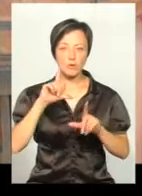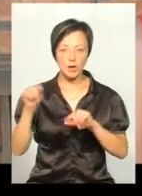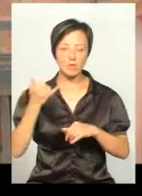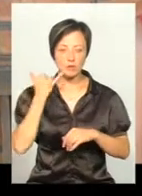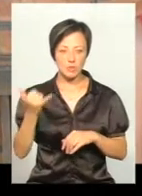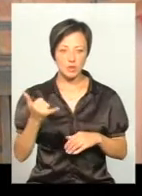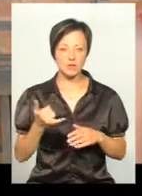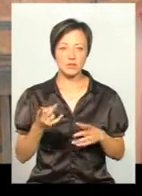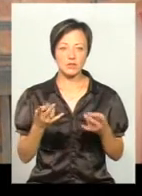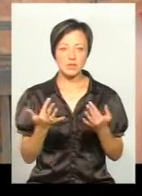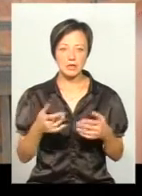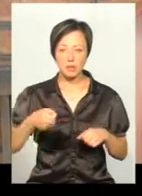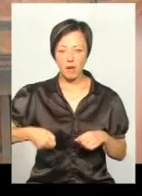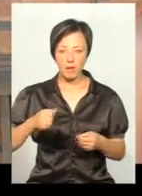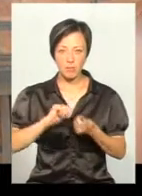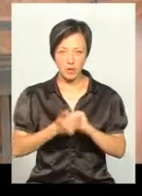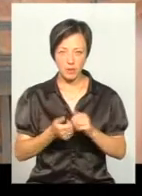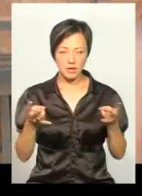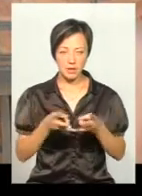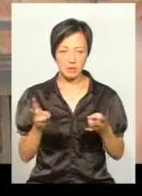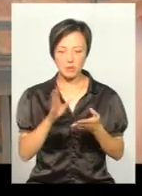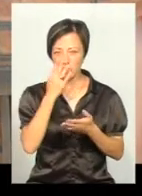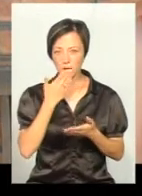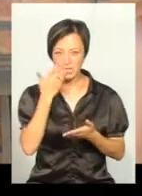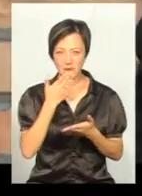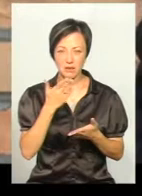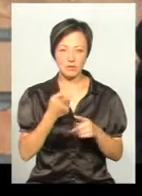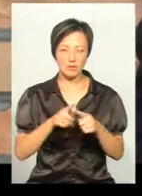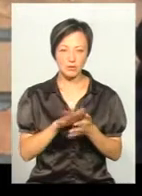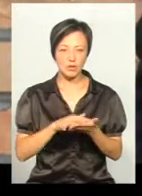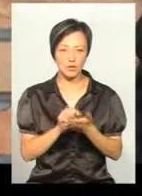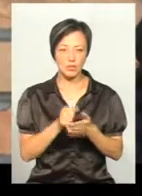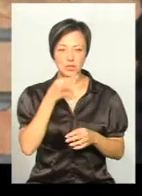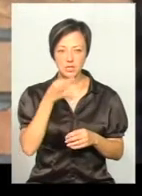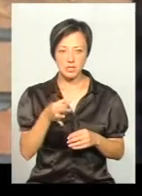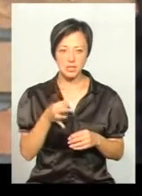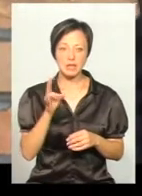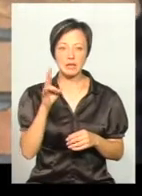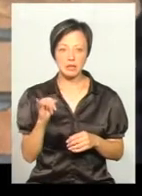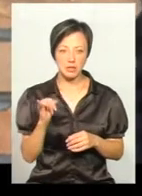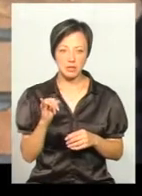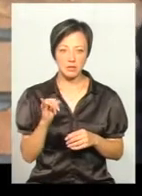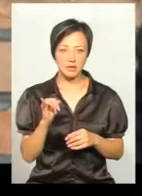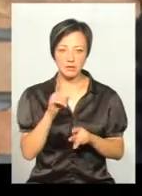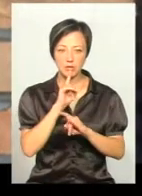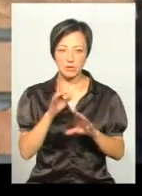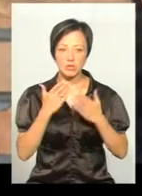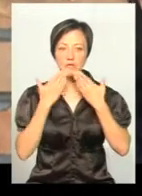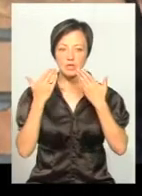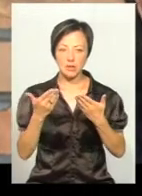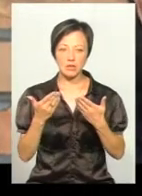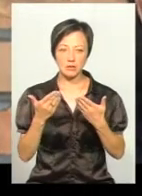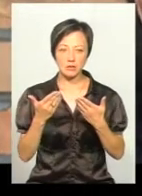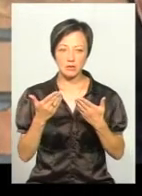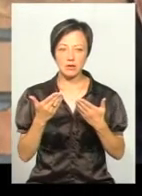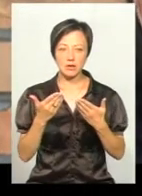може вже де будуть ті палки, бо ці вже і постарались, і поламались. Сказали, ні, не буде, звертайтеся оп'ять